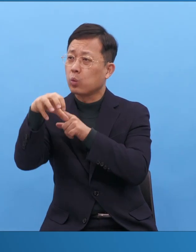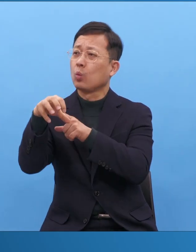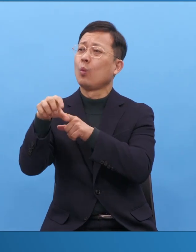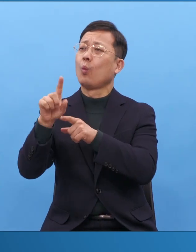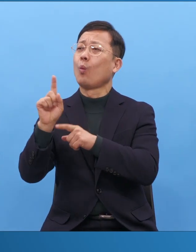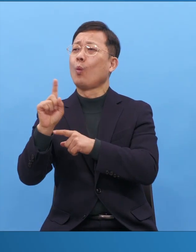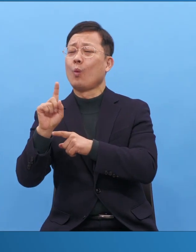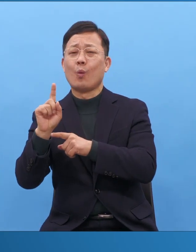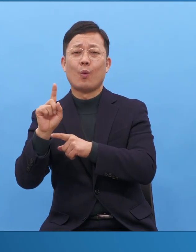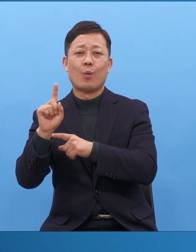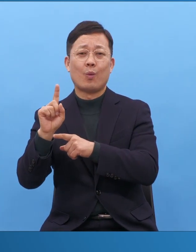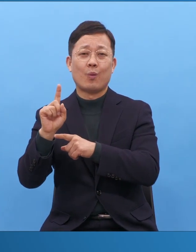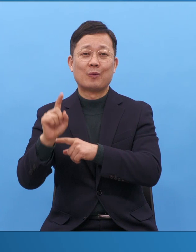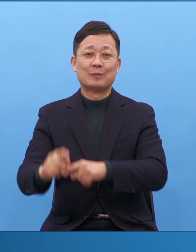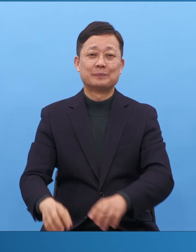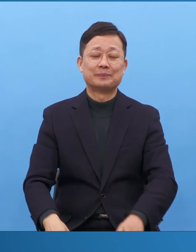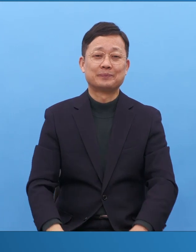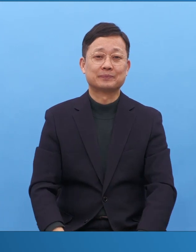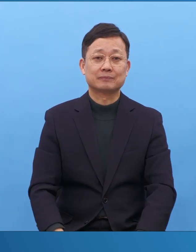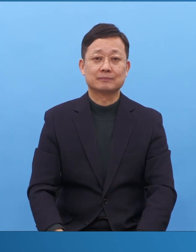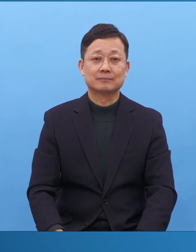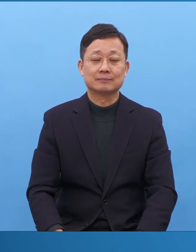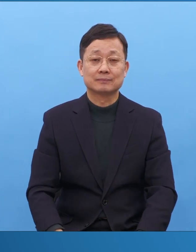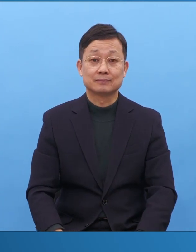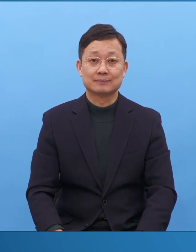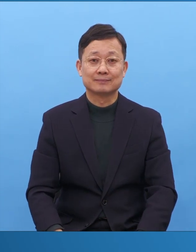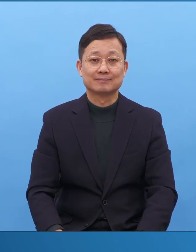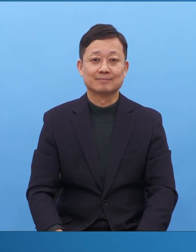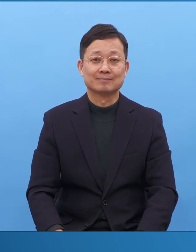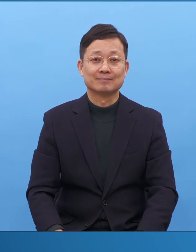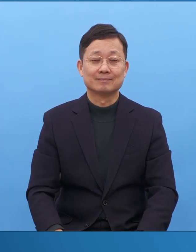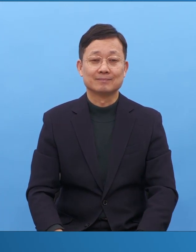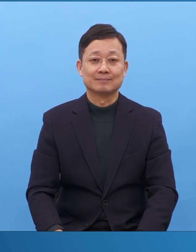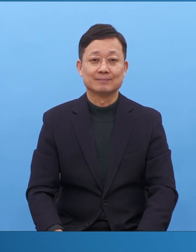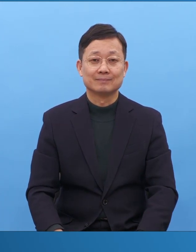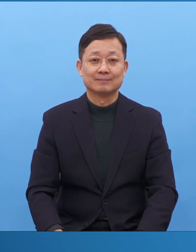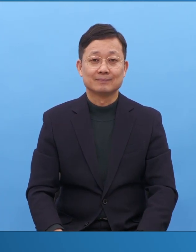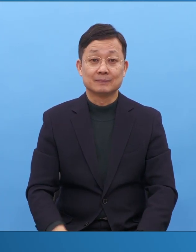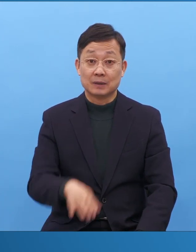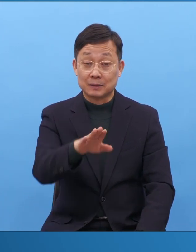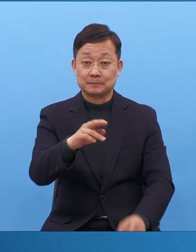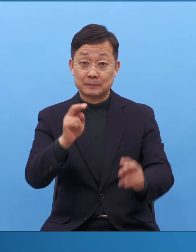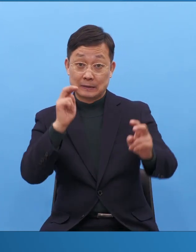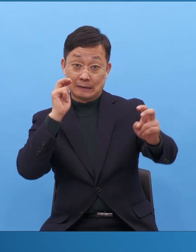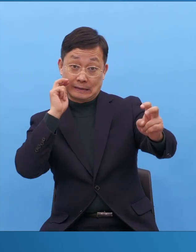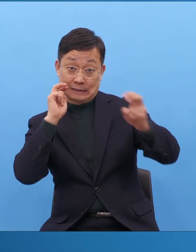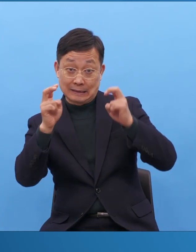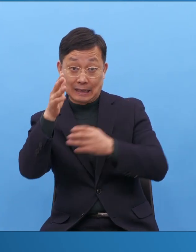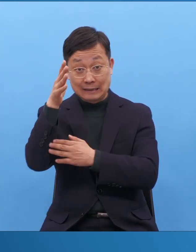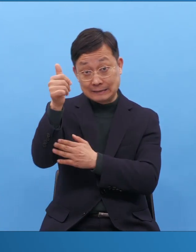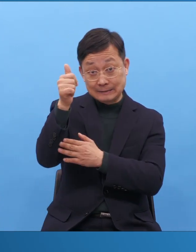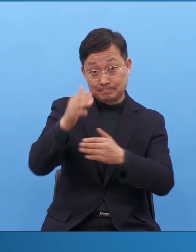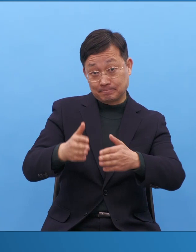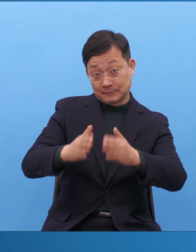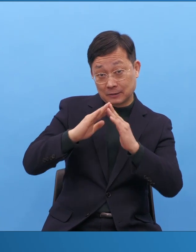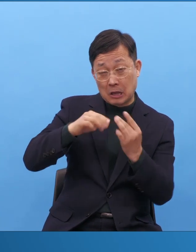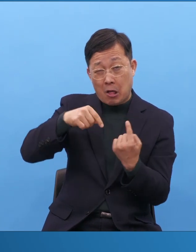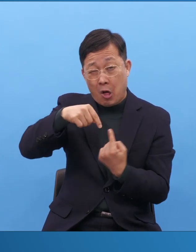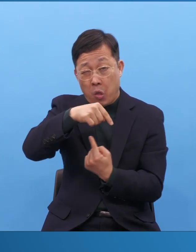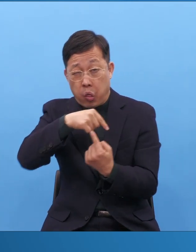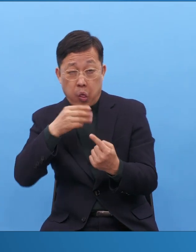여러분 기업하는 사람의 특징 중에 잘 아는 사람들이 있어요. 이